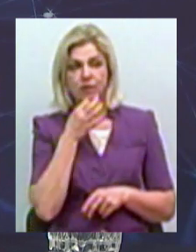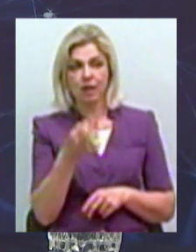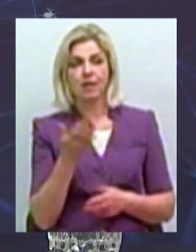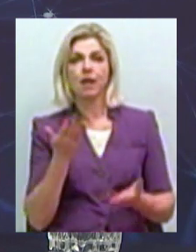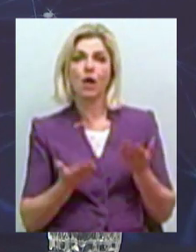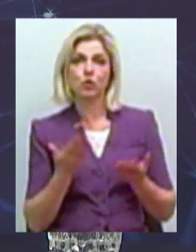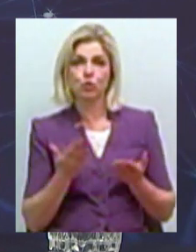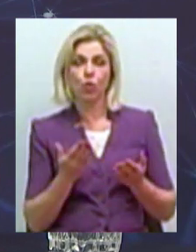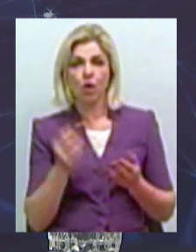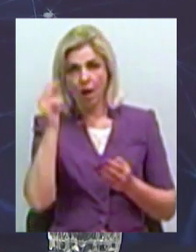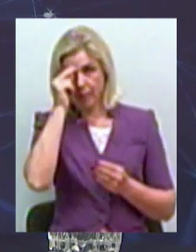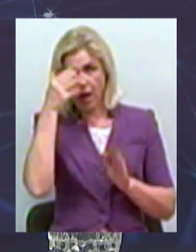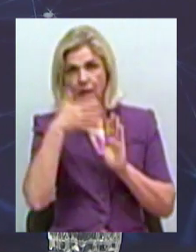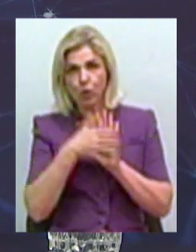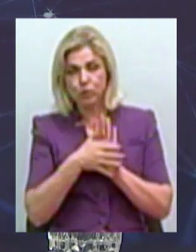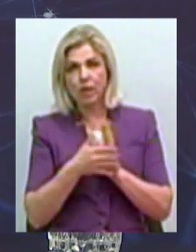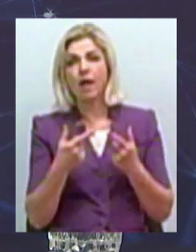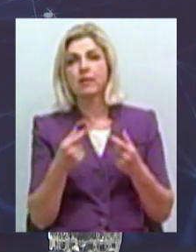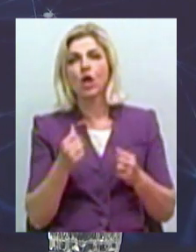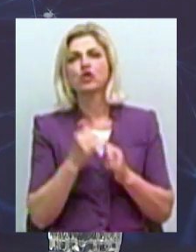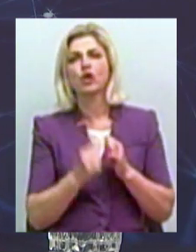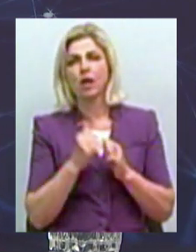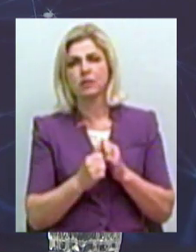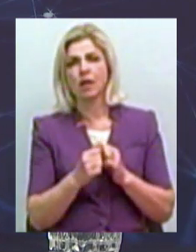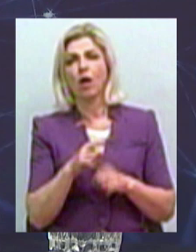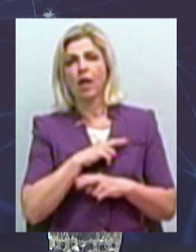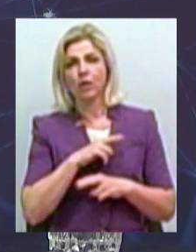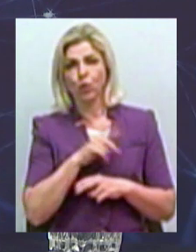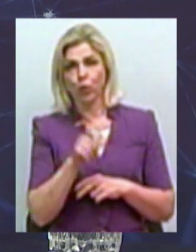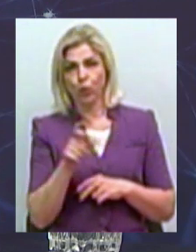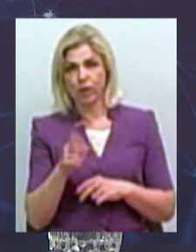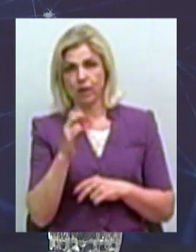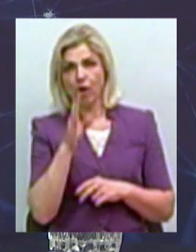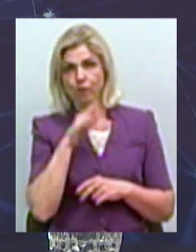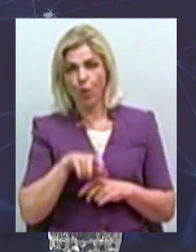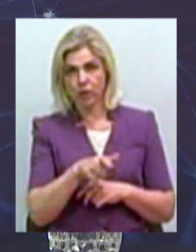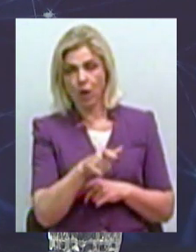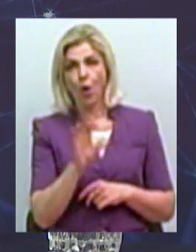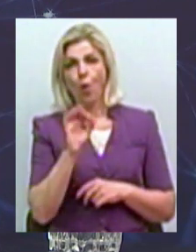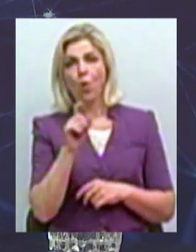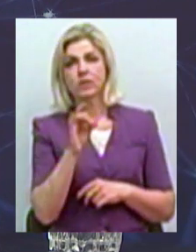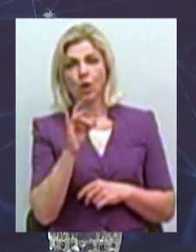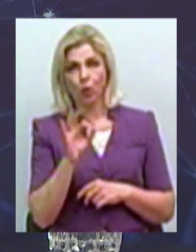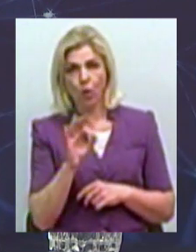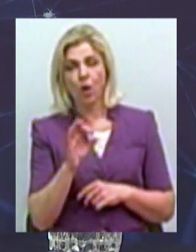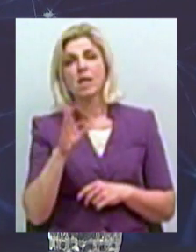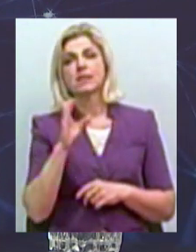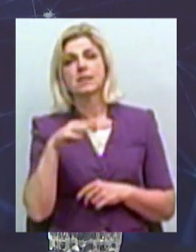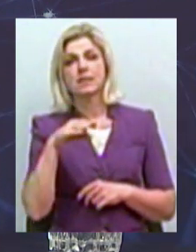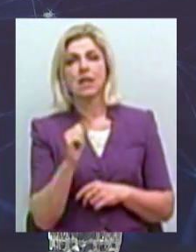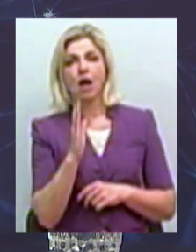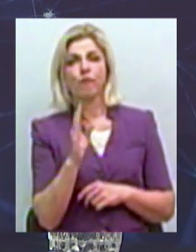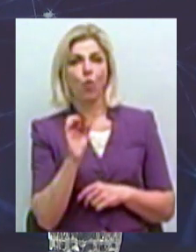якщо проаналізувати, де саме найчастіше гинуть люди на воді, то це озера, це ставки, це